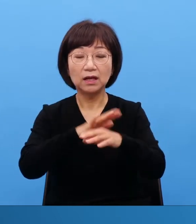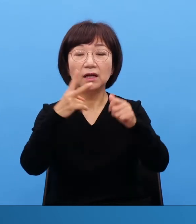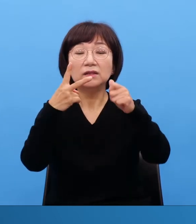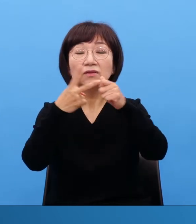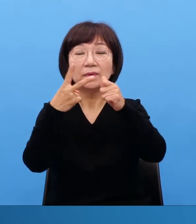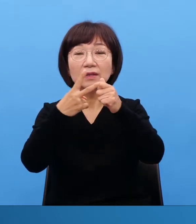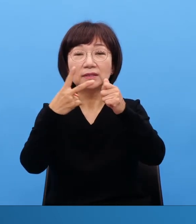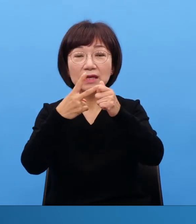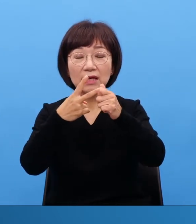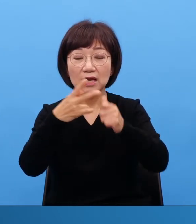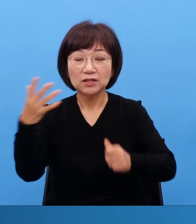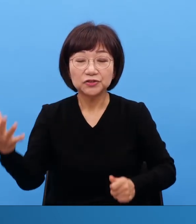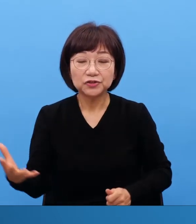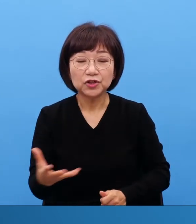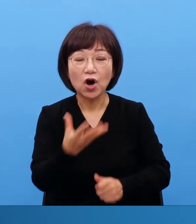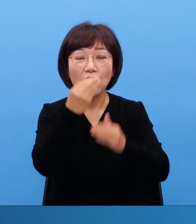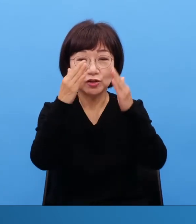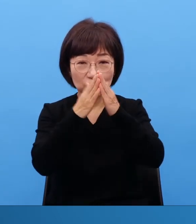성전이 재건되기 시작합니다